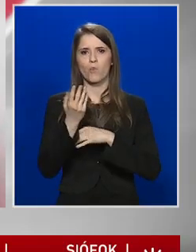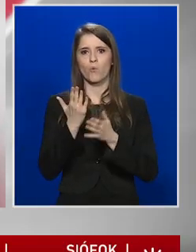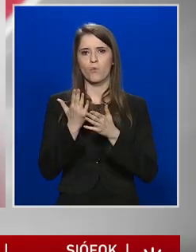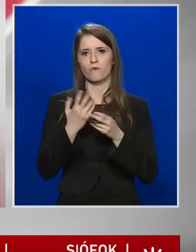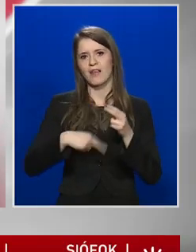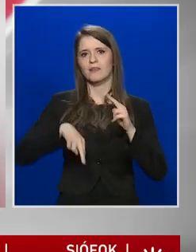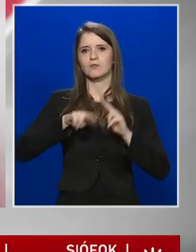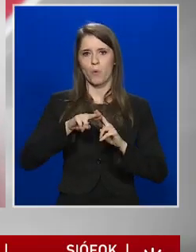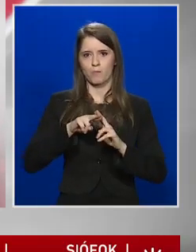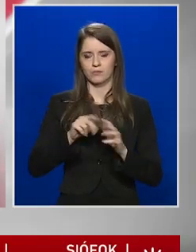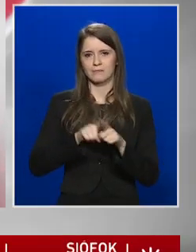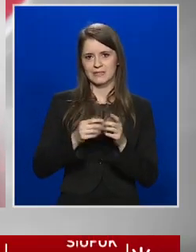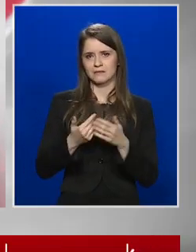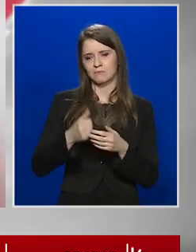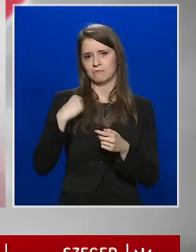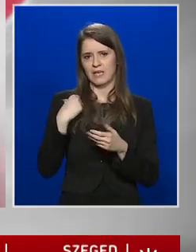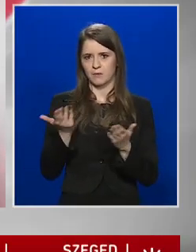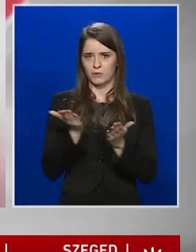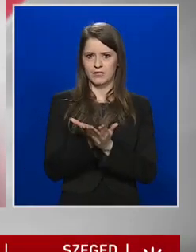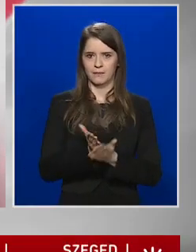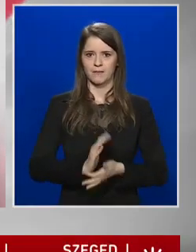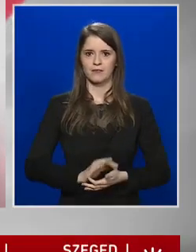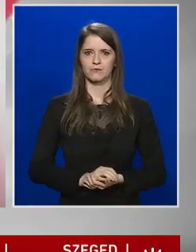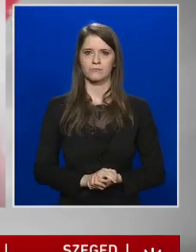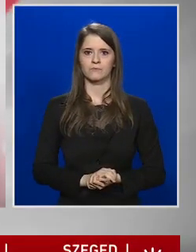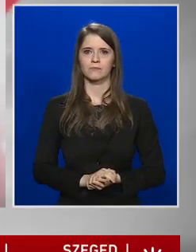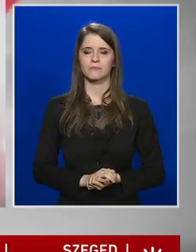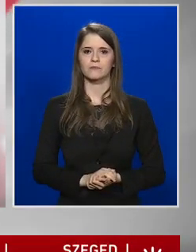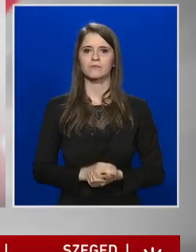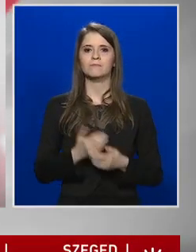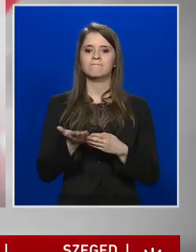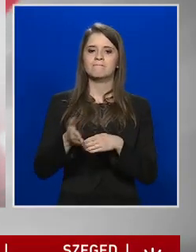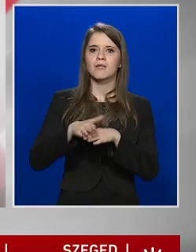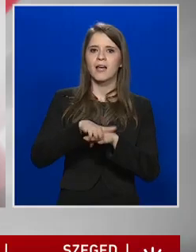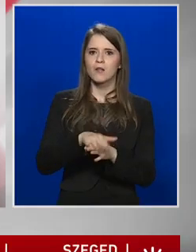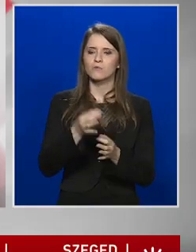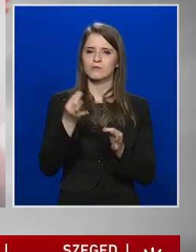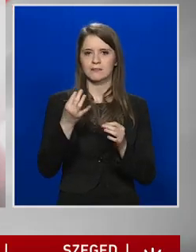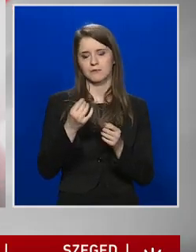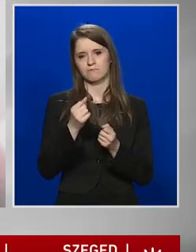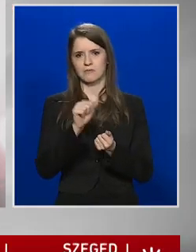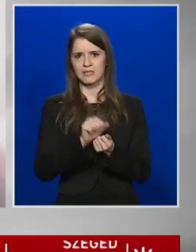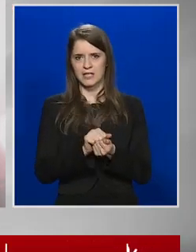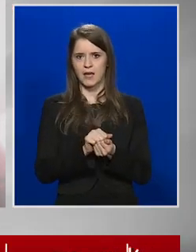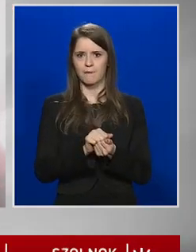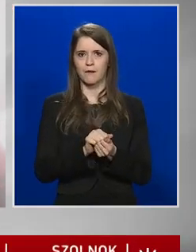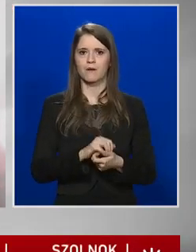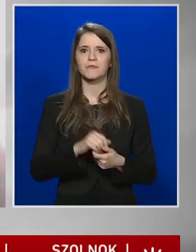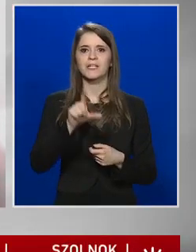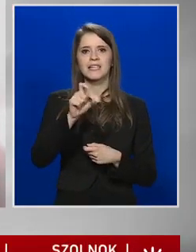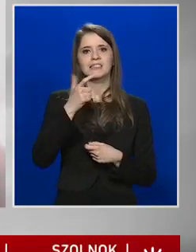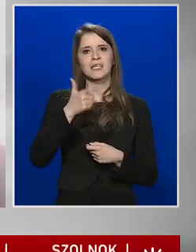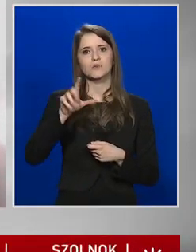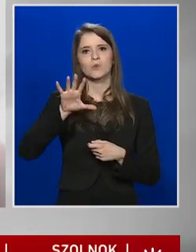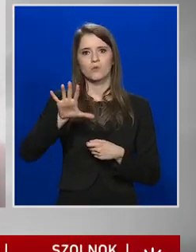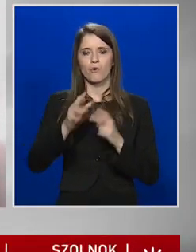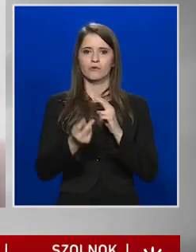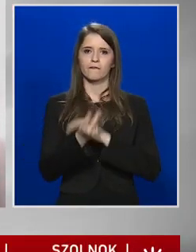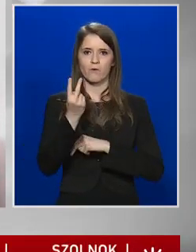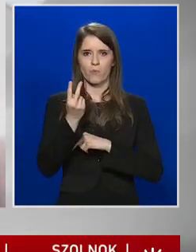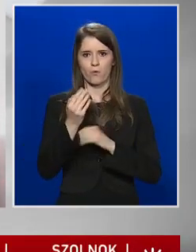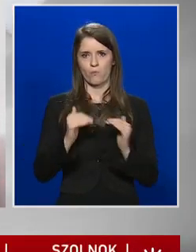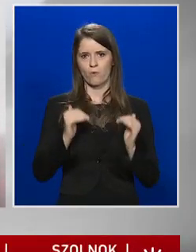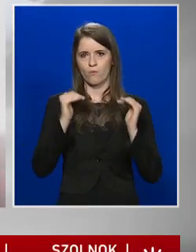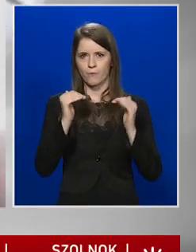növekedést jelent. Az elhúnytak száma 225 főre emelkedett.